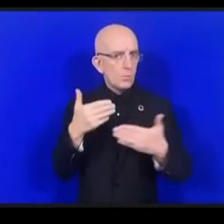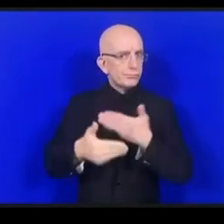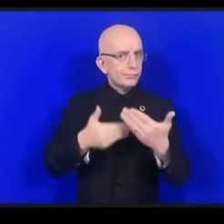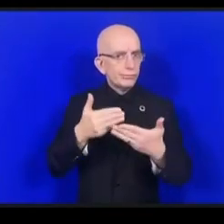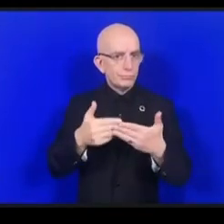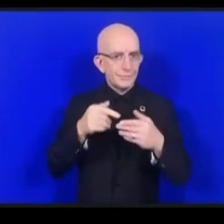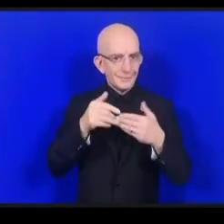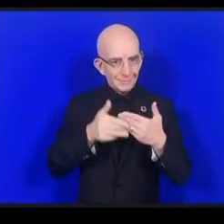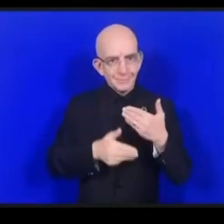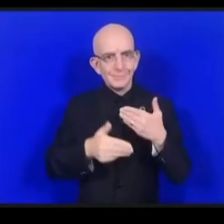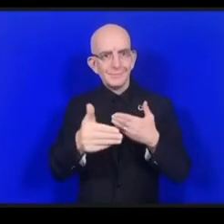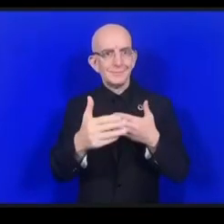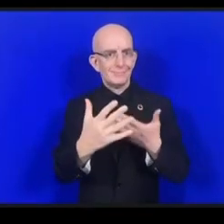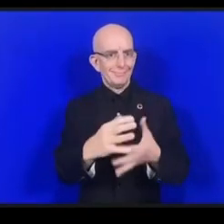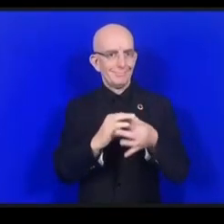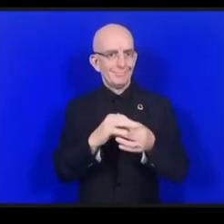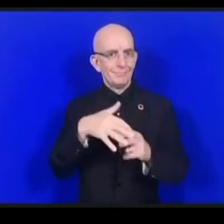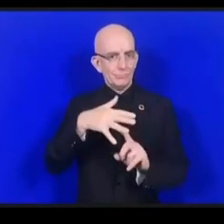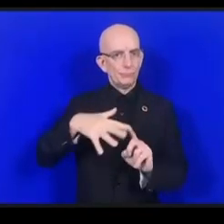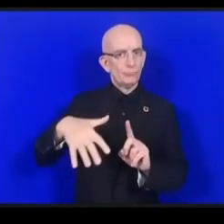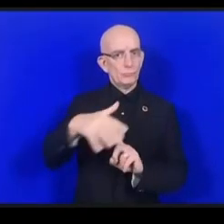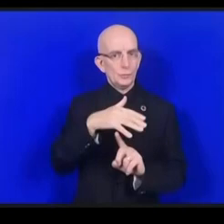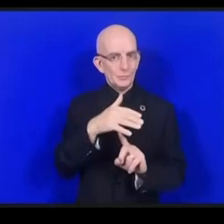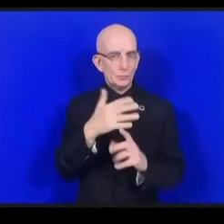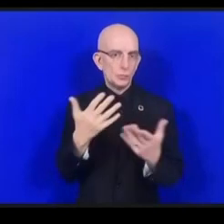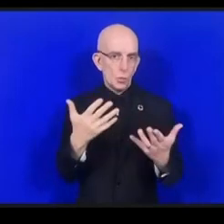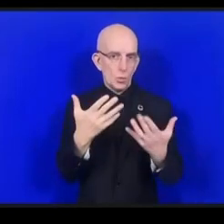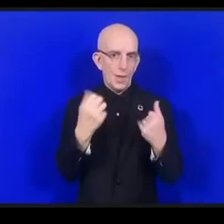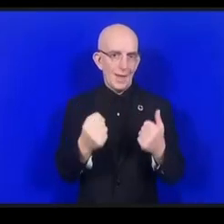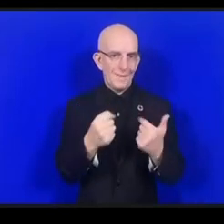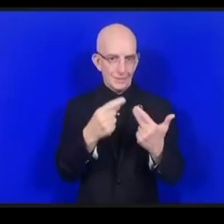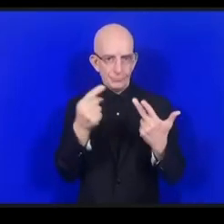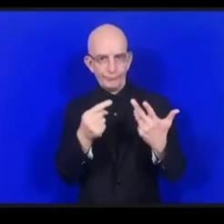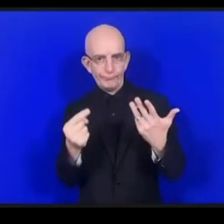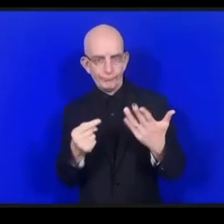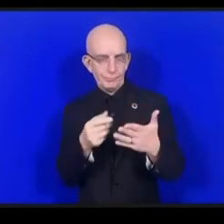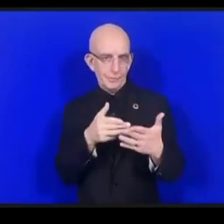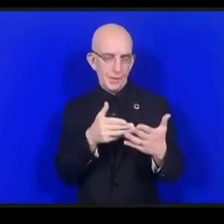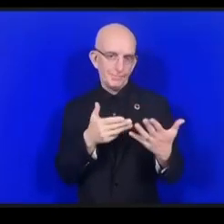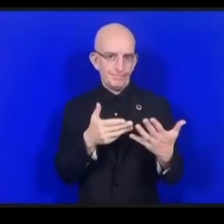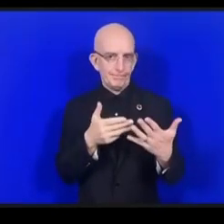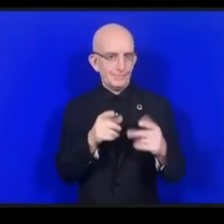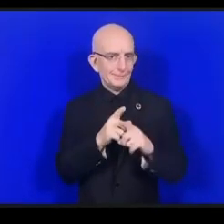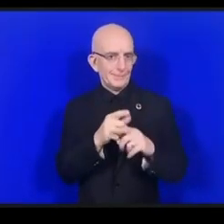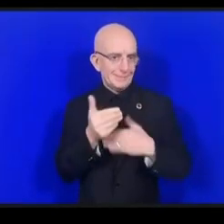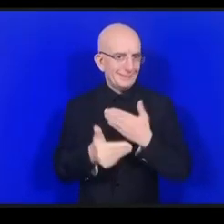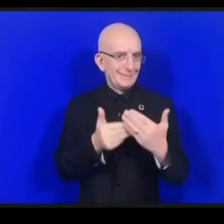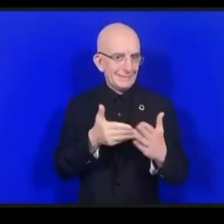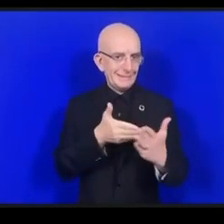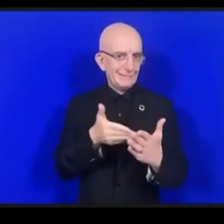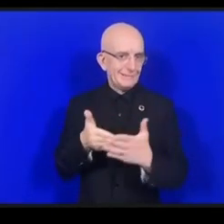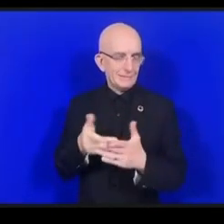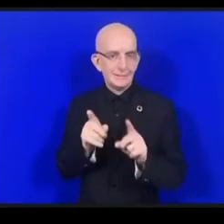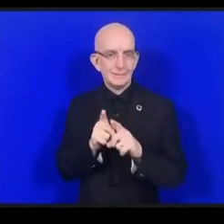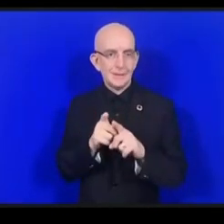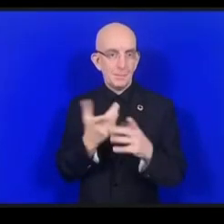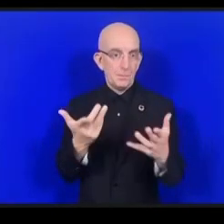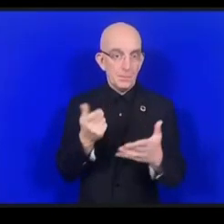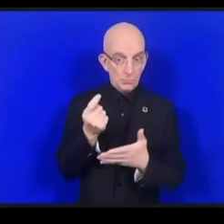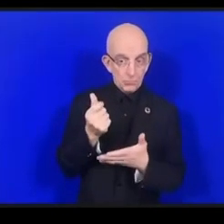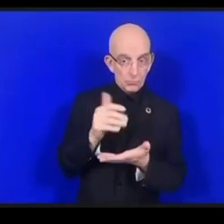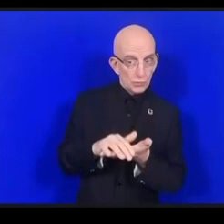المجتمعات طبعاً لدينا تحديات تتعلق بالموارد الموارد المالية